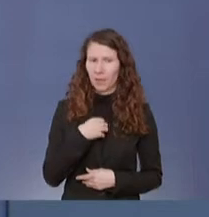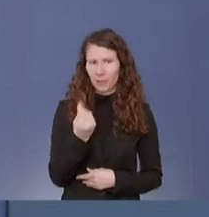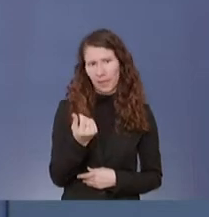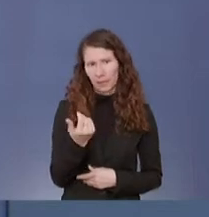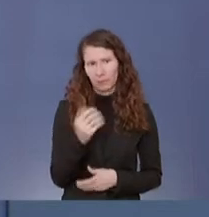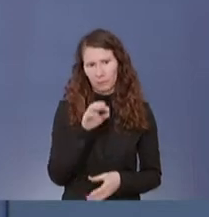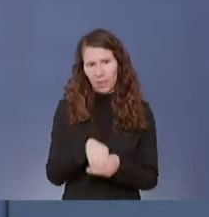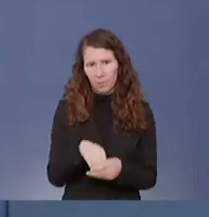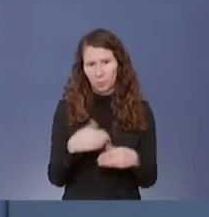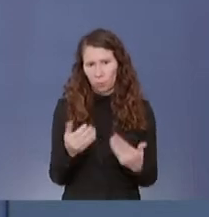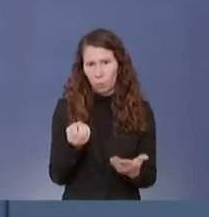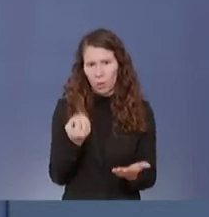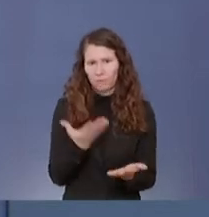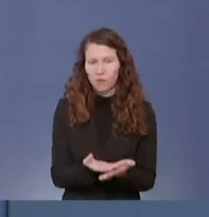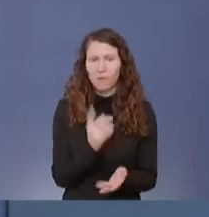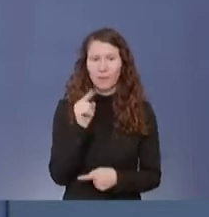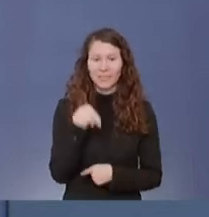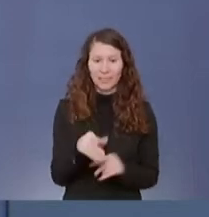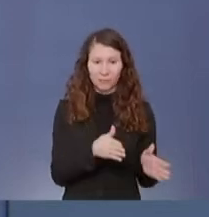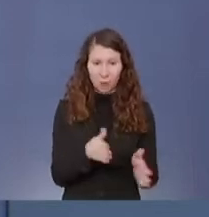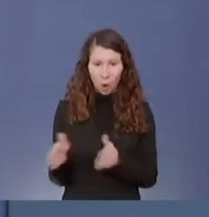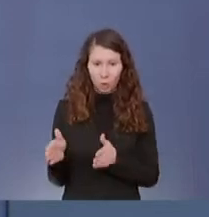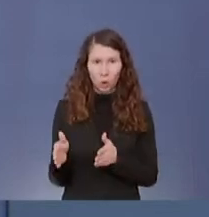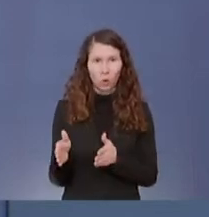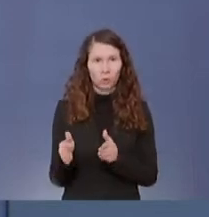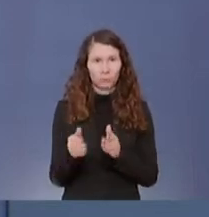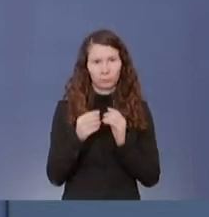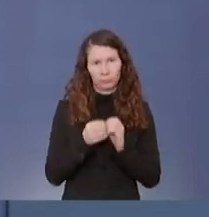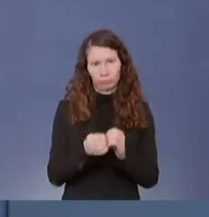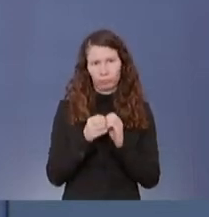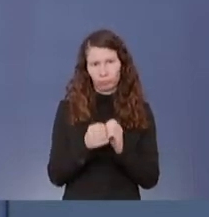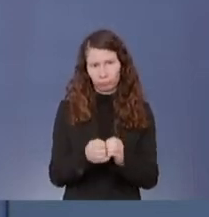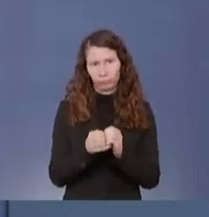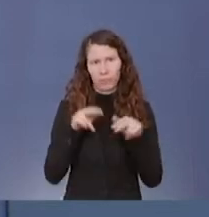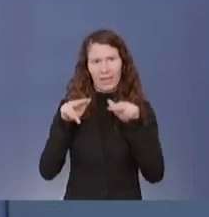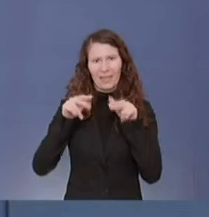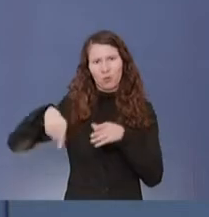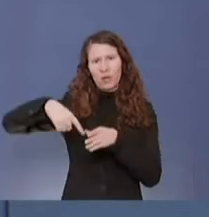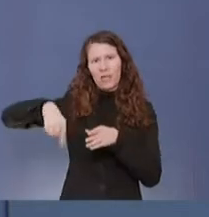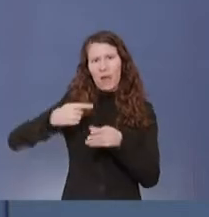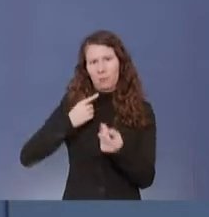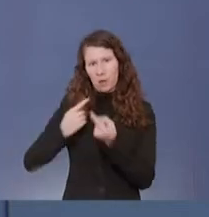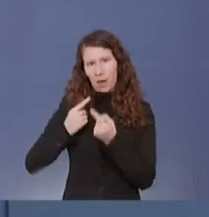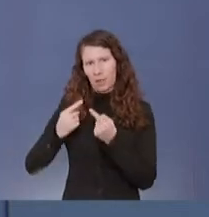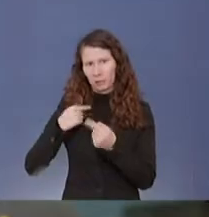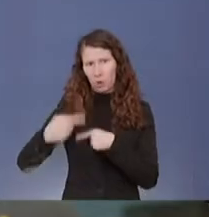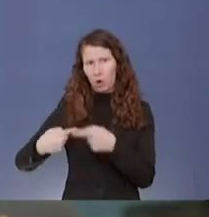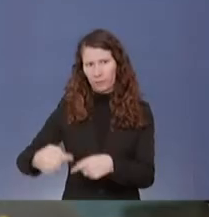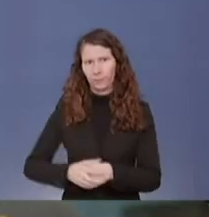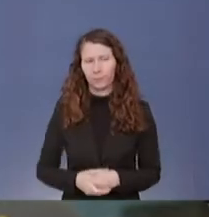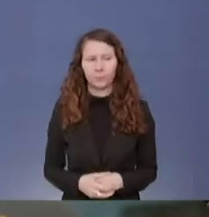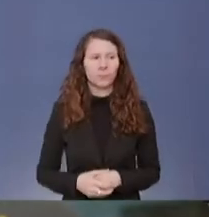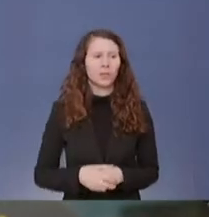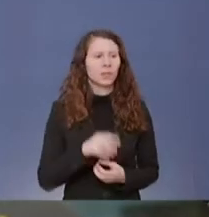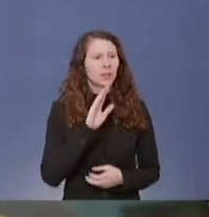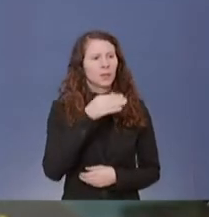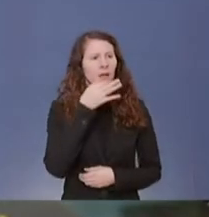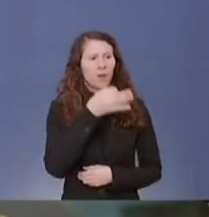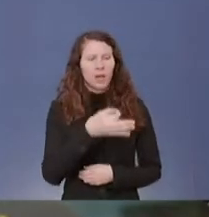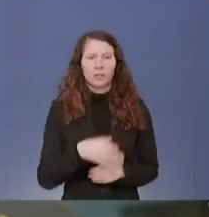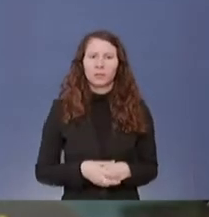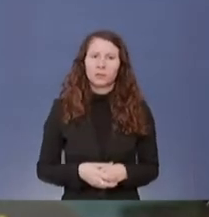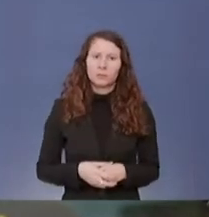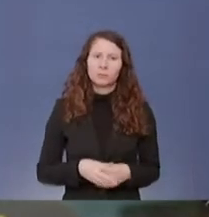Aber auch die Verordnung ist noch Gegenstand regierungsinterner Beratung. Noch eine Nachfrage auch dazu. Können Sie denn zum